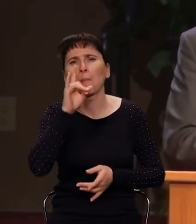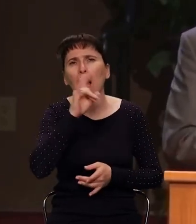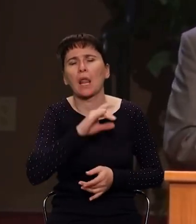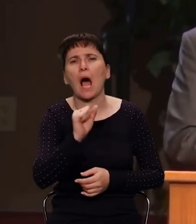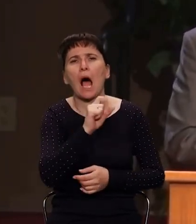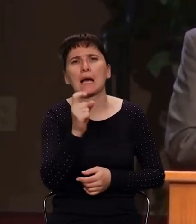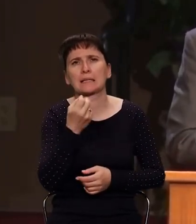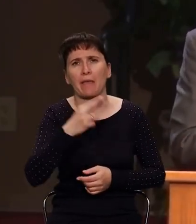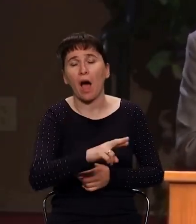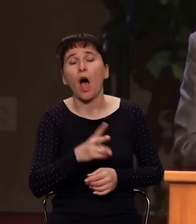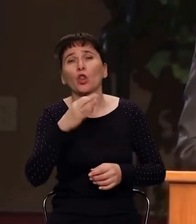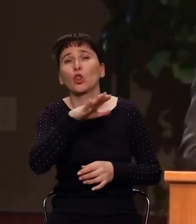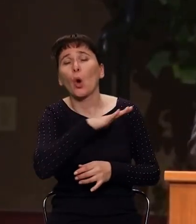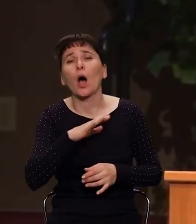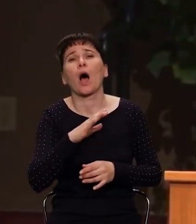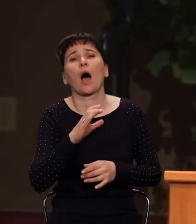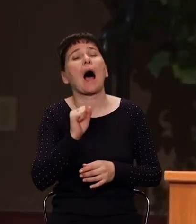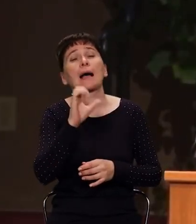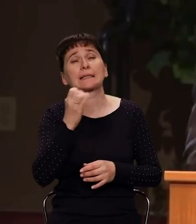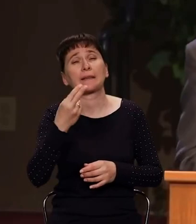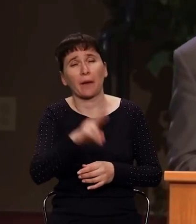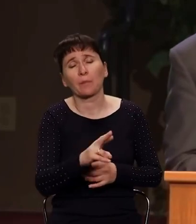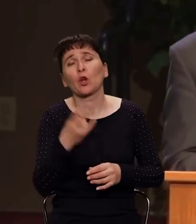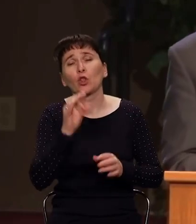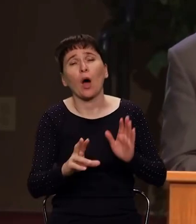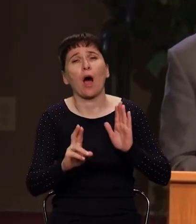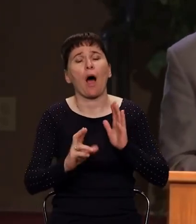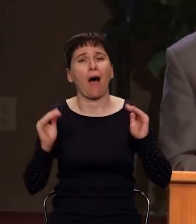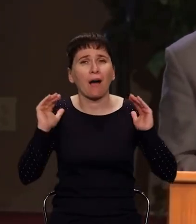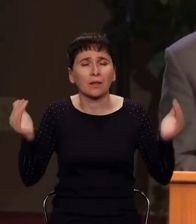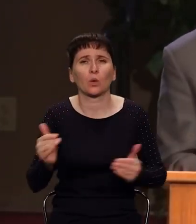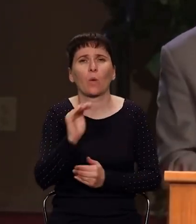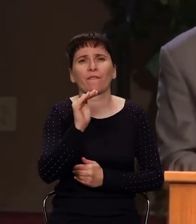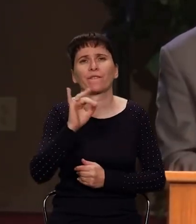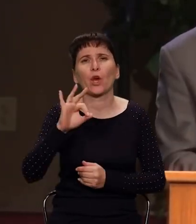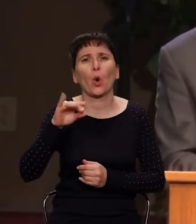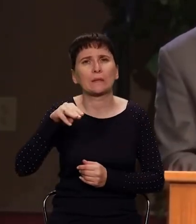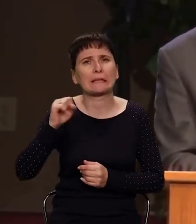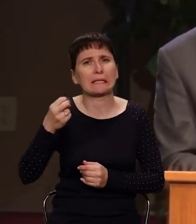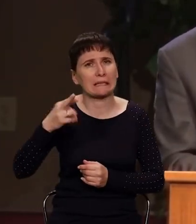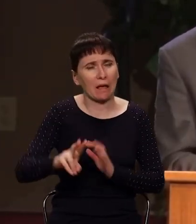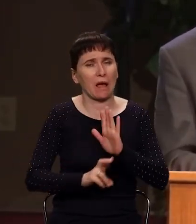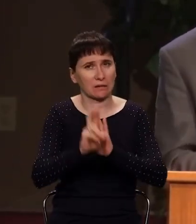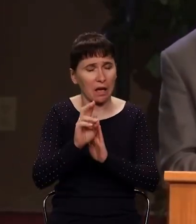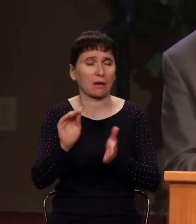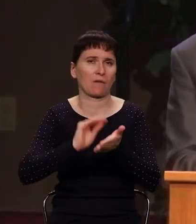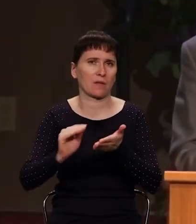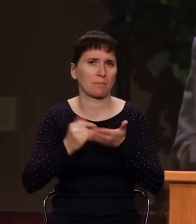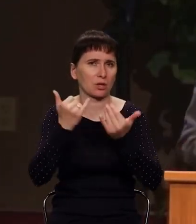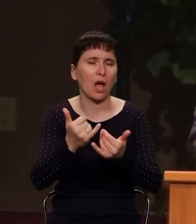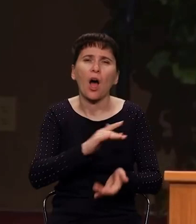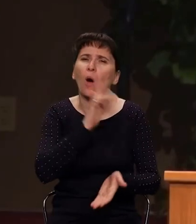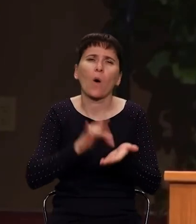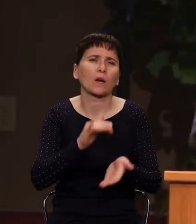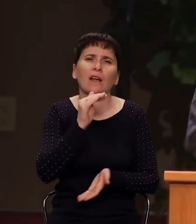эти письма туда. Но вот мы прочитали, что ангелу феотирской церкви напиши. Мы о феотире знаем